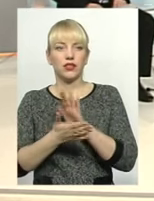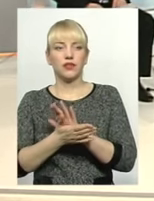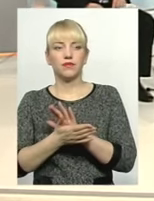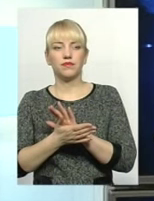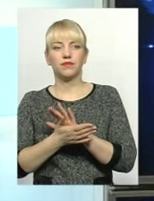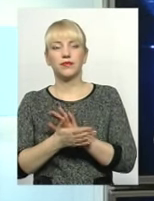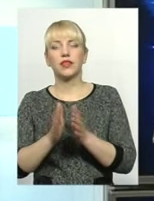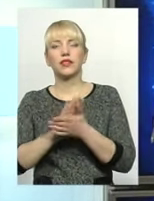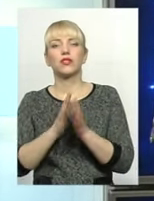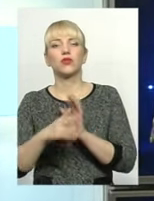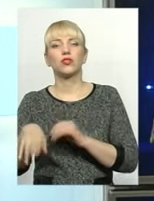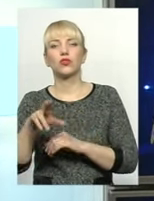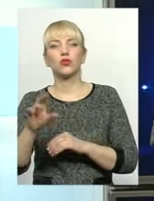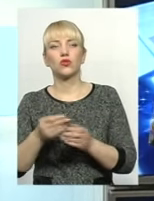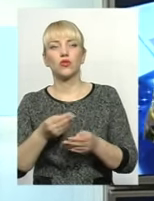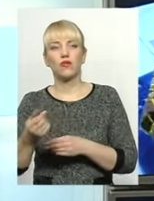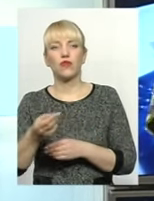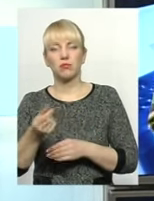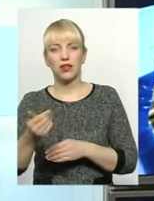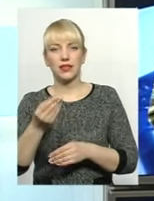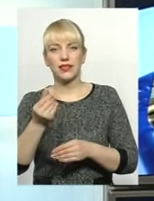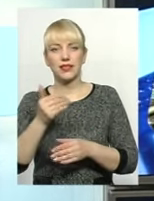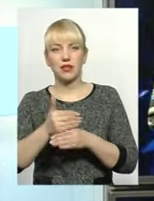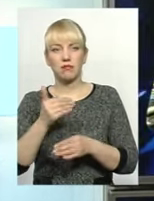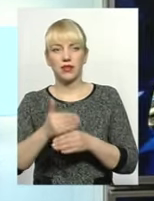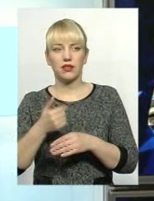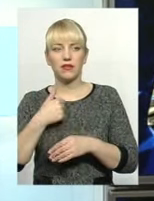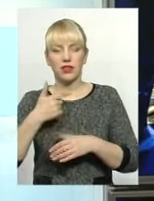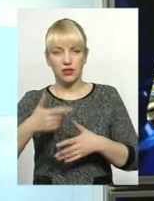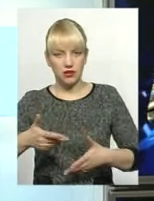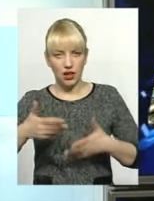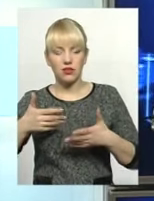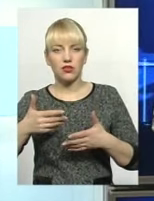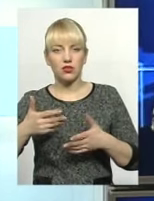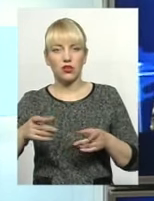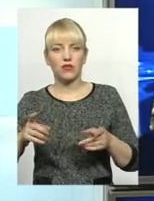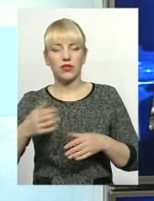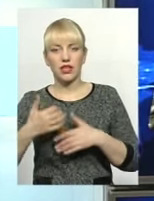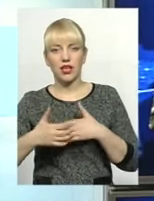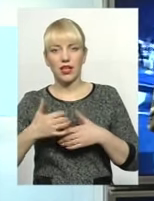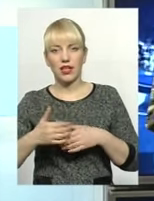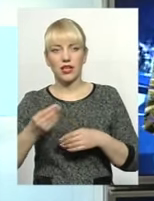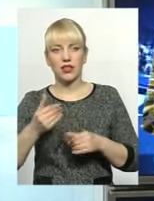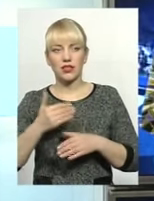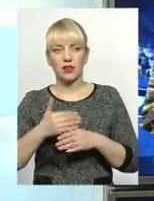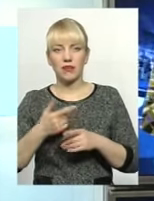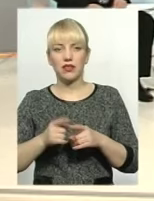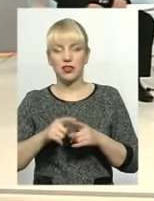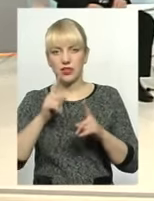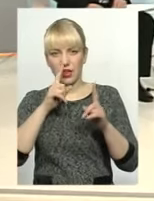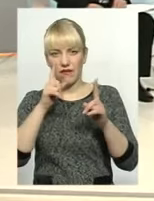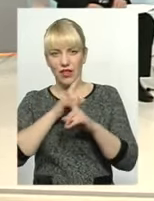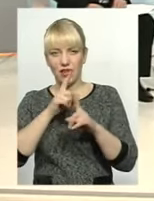Ситуація щодо виплати стипендій. Ясно, середня стипендія не така вже велика,